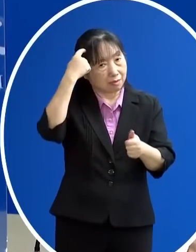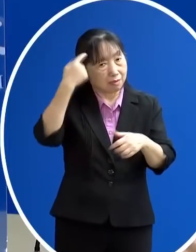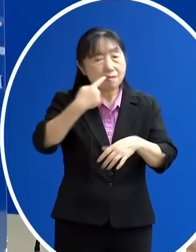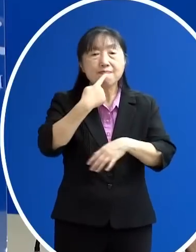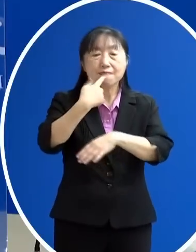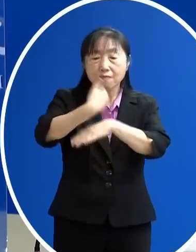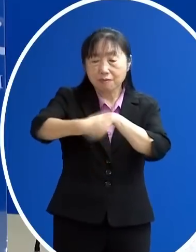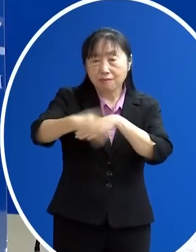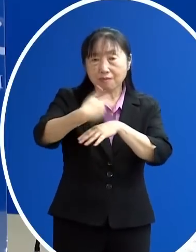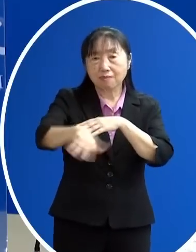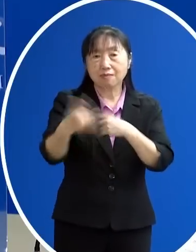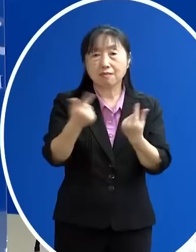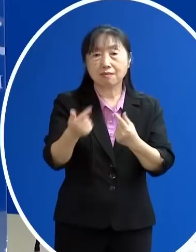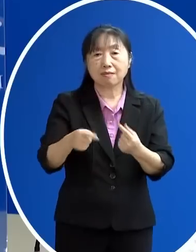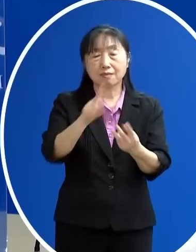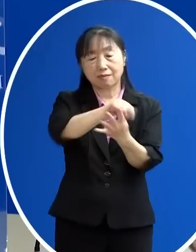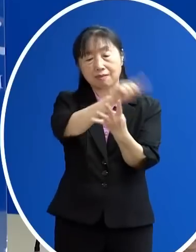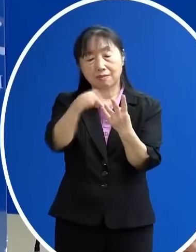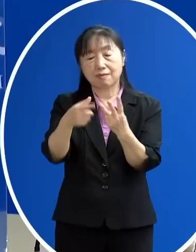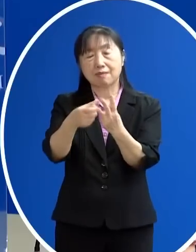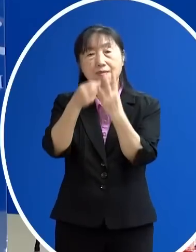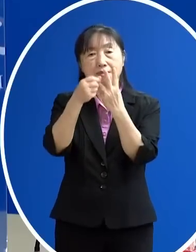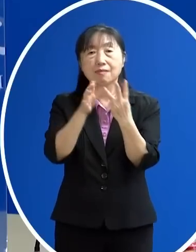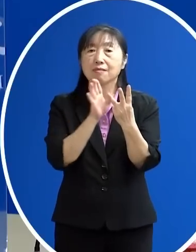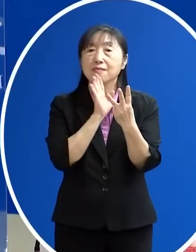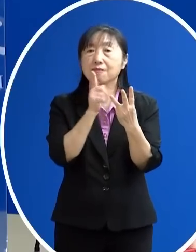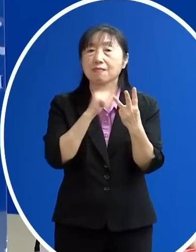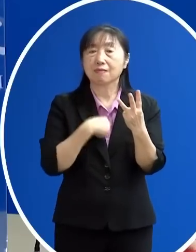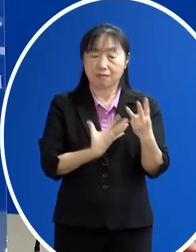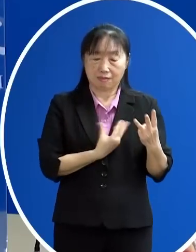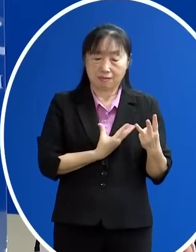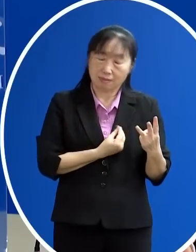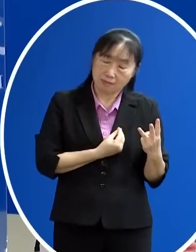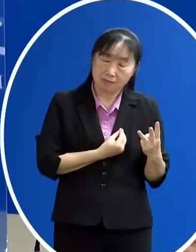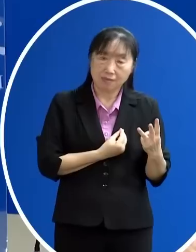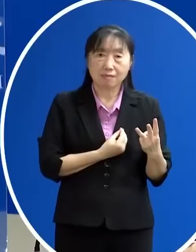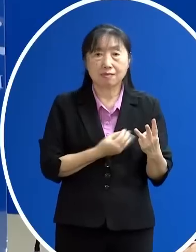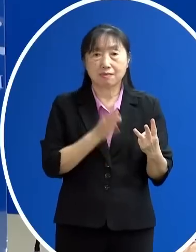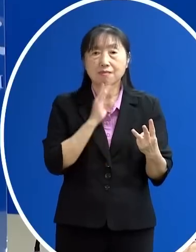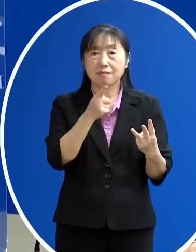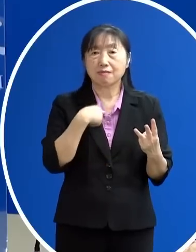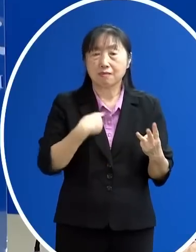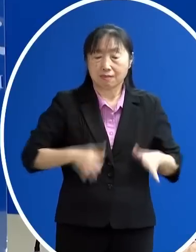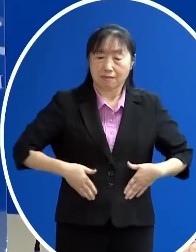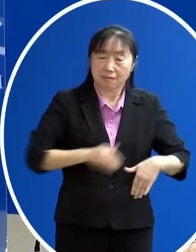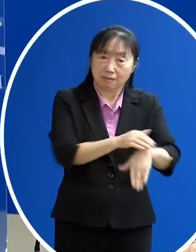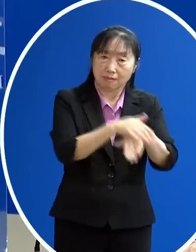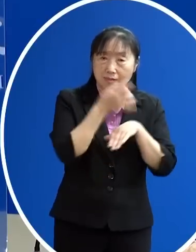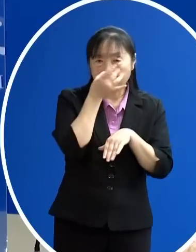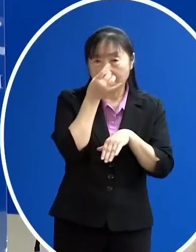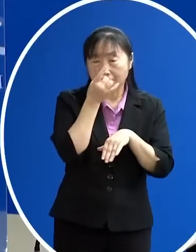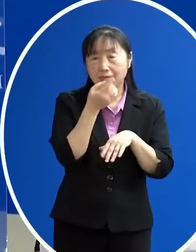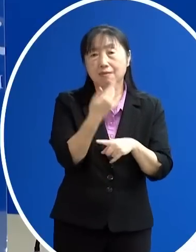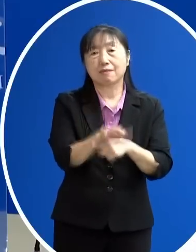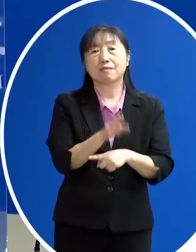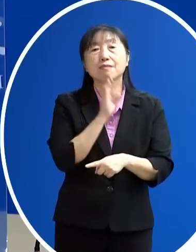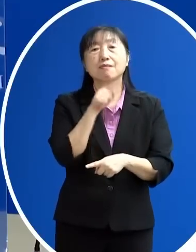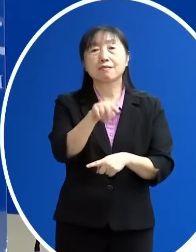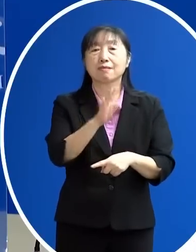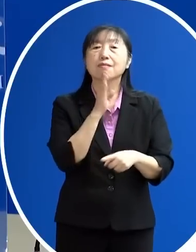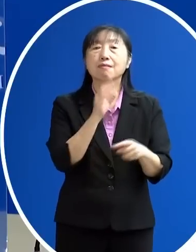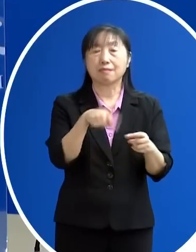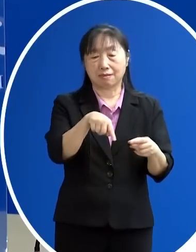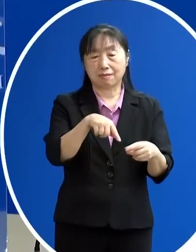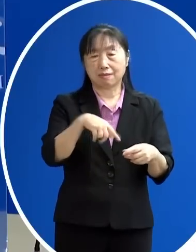出血或者是像第三位 這個是因為心肌梗塞 那急救無效死亡 不過因為都有驗出